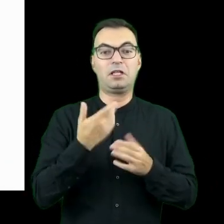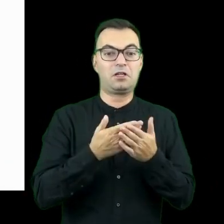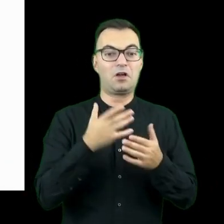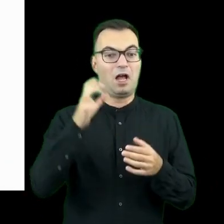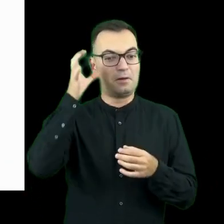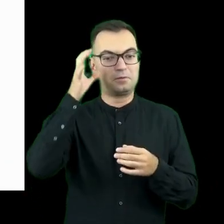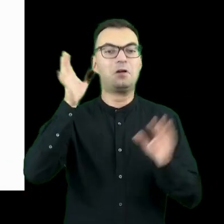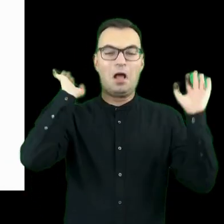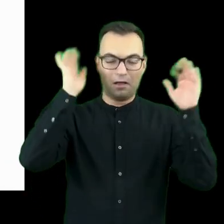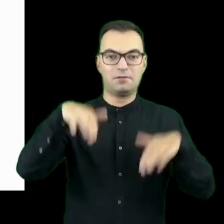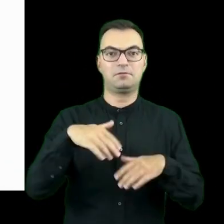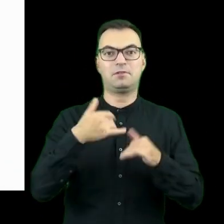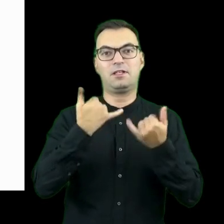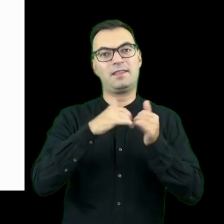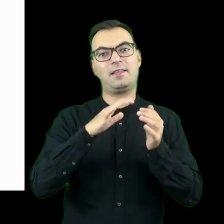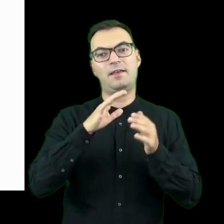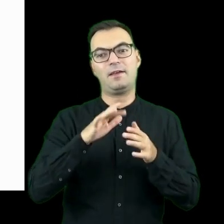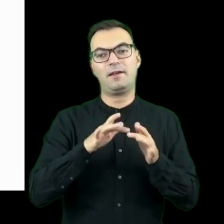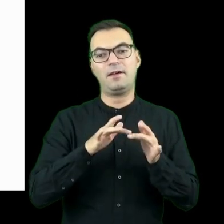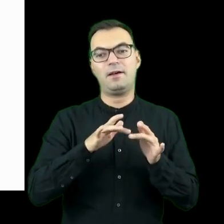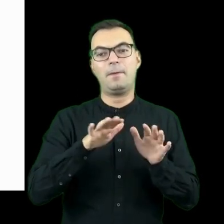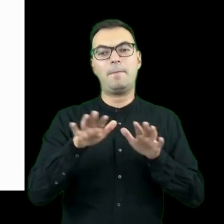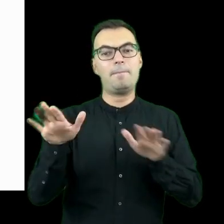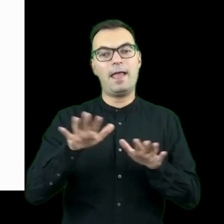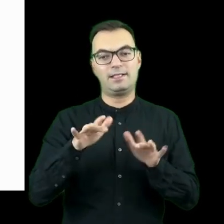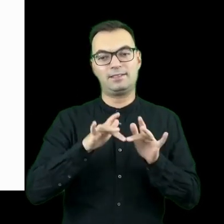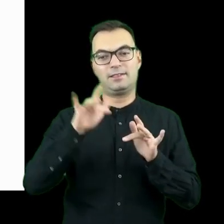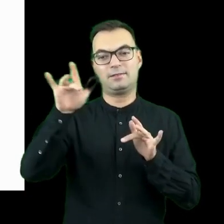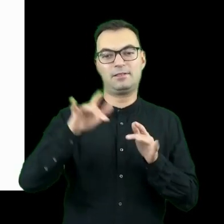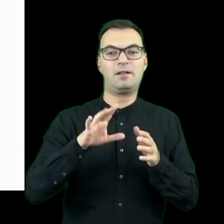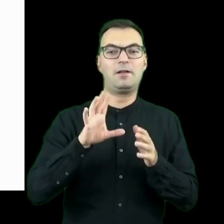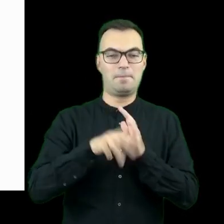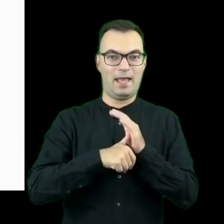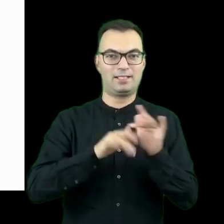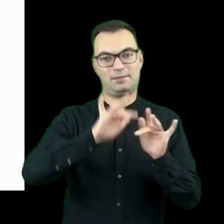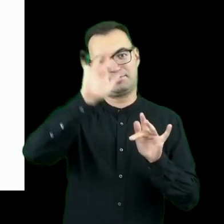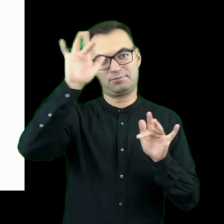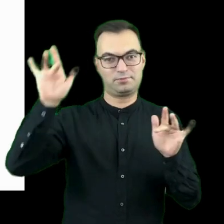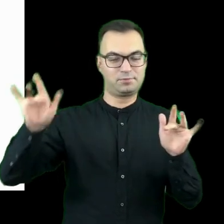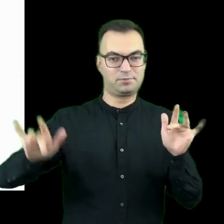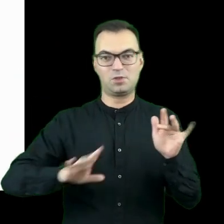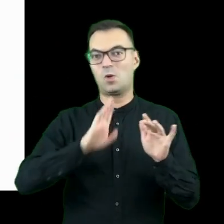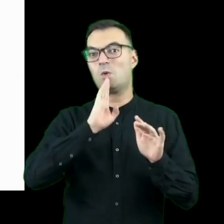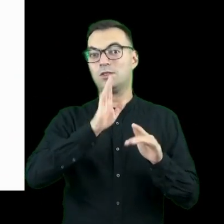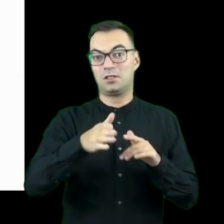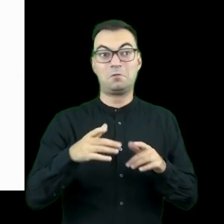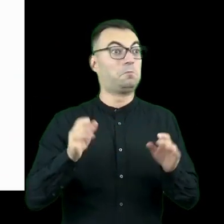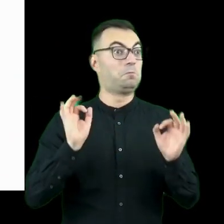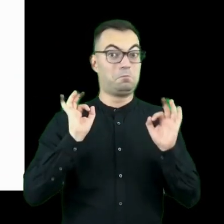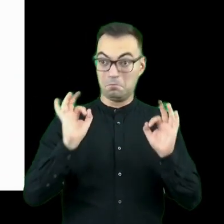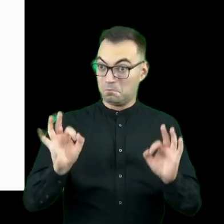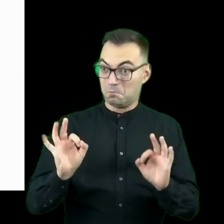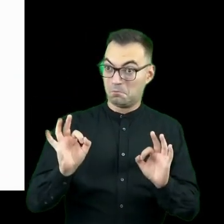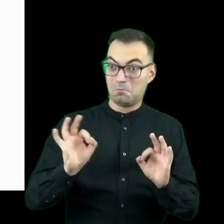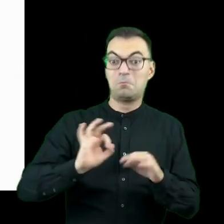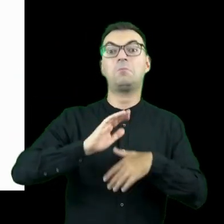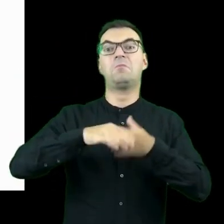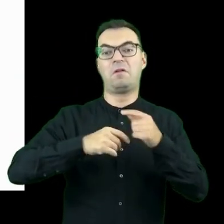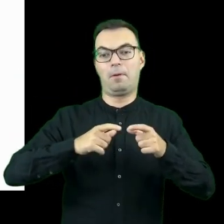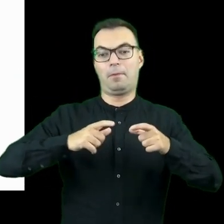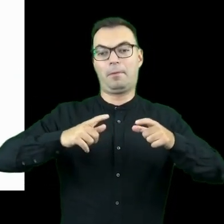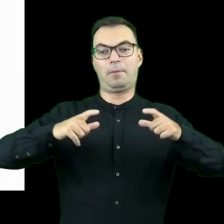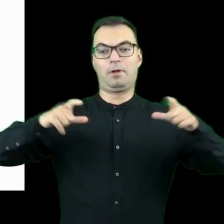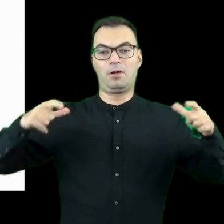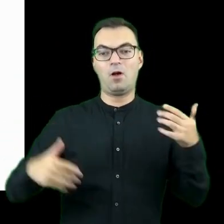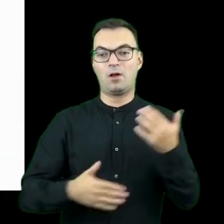adresować różne inne regiony dworców w miastach USA. Dopiero jak się to sprawdziło, ta aplikacja zaczęła się rozrastać.